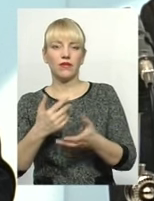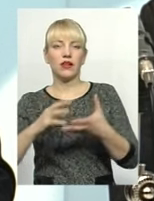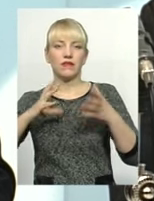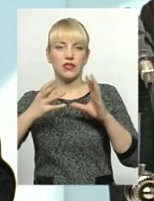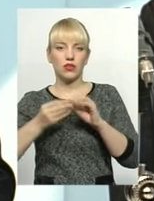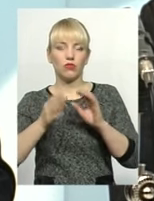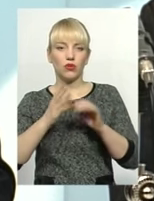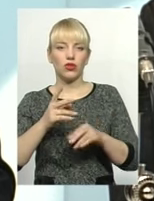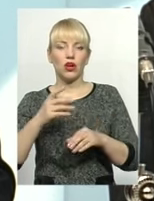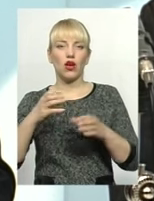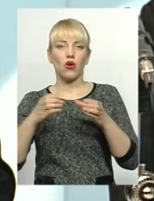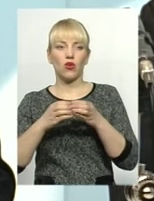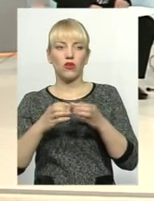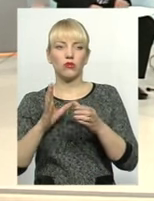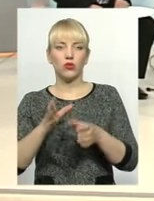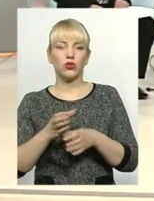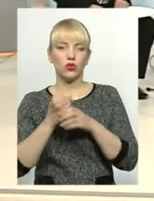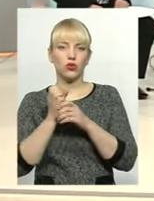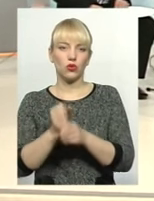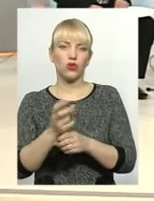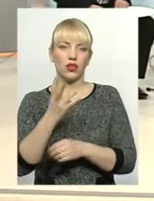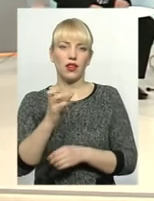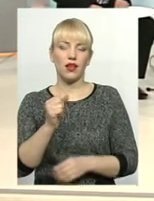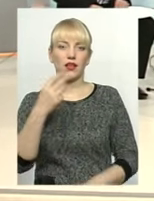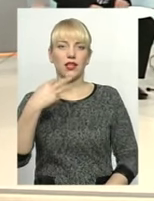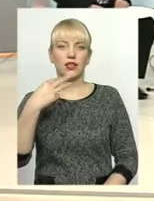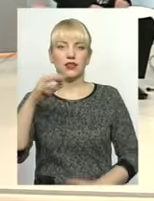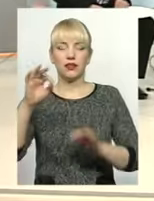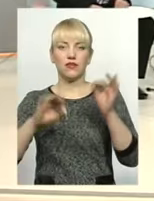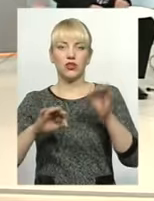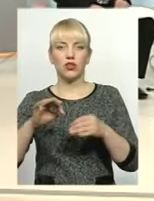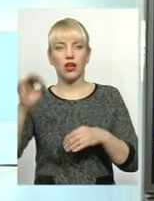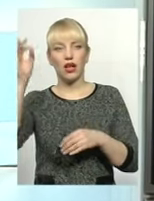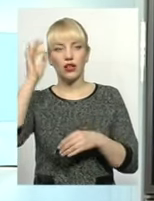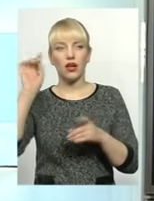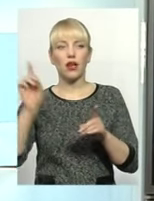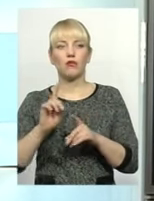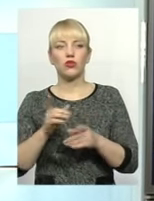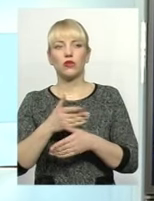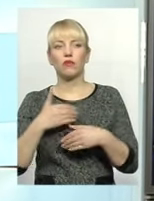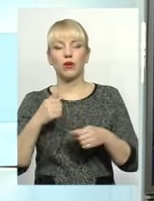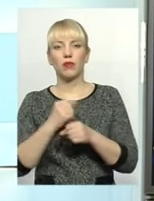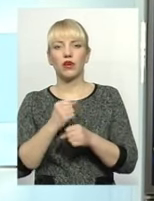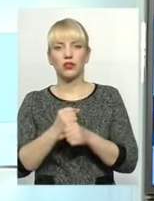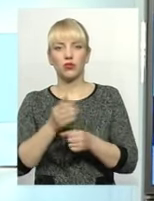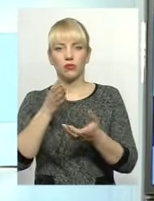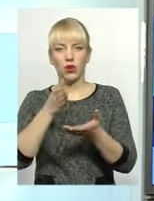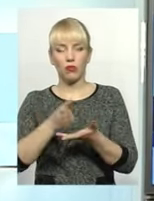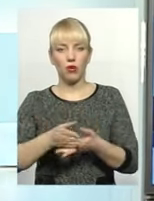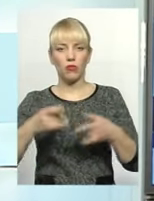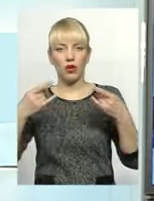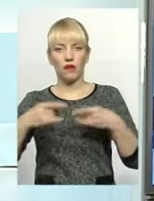буде скорочений на 30%. Нагадаю телегалечам, що ми працюємо в прямому ефірі. Телефон для зв'язку незміни